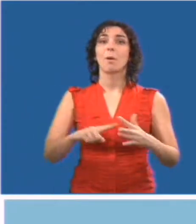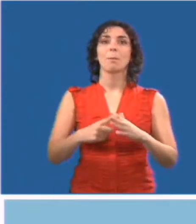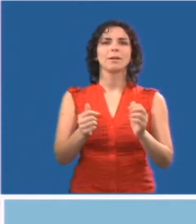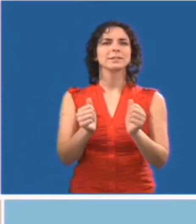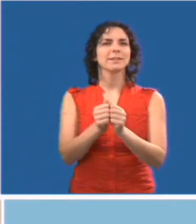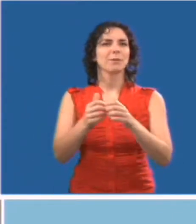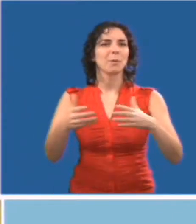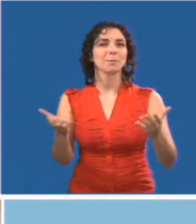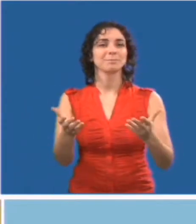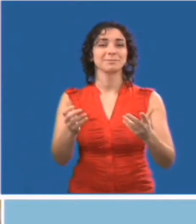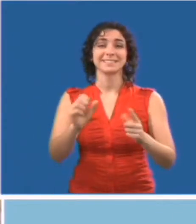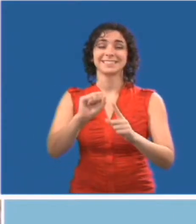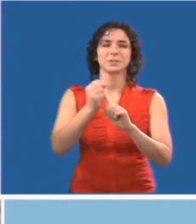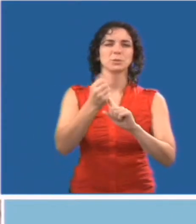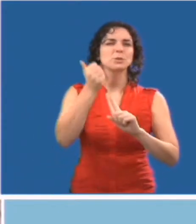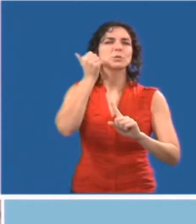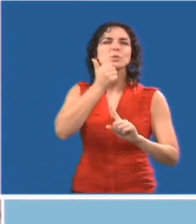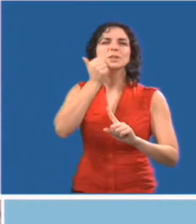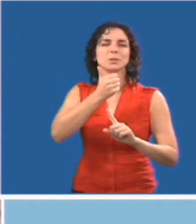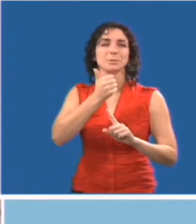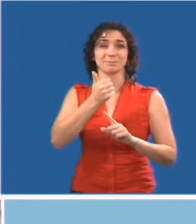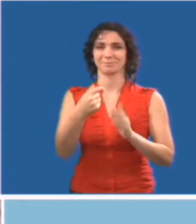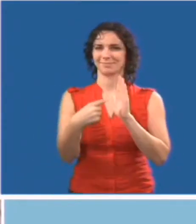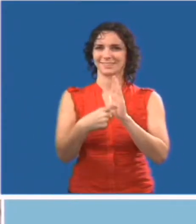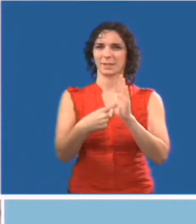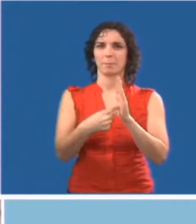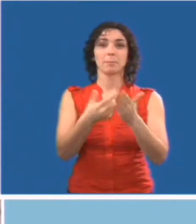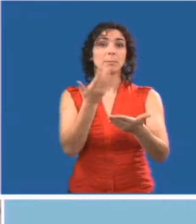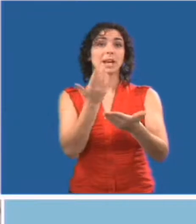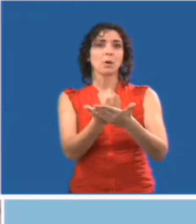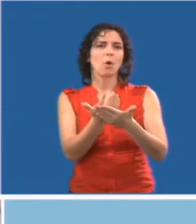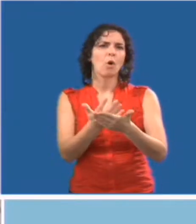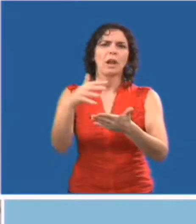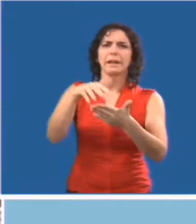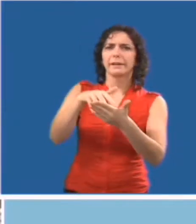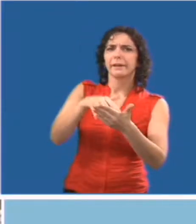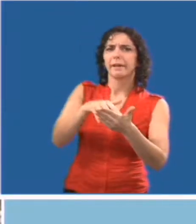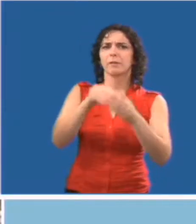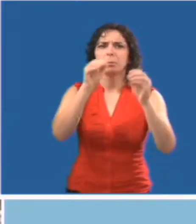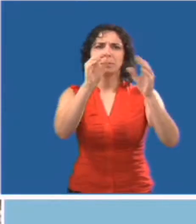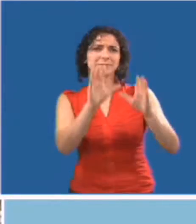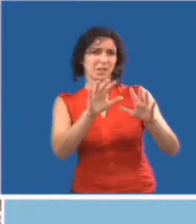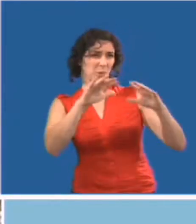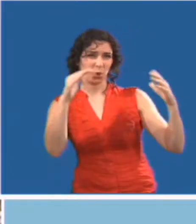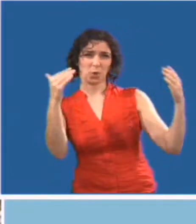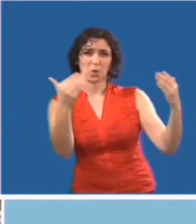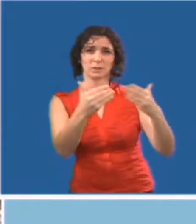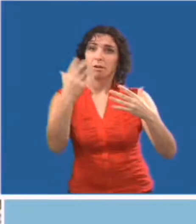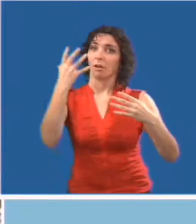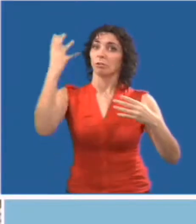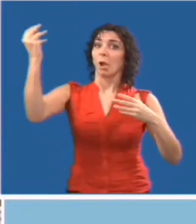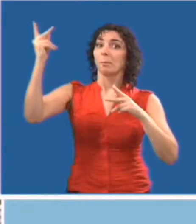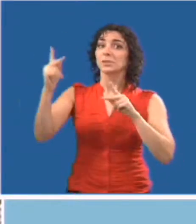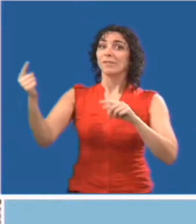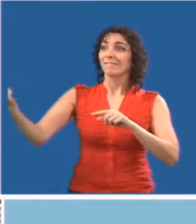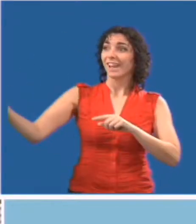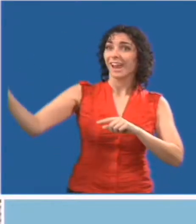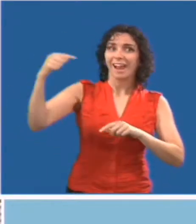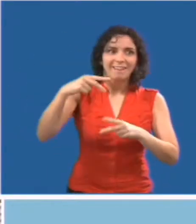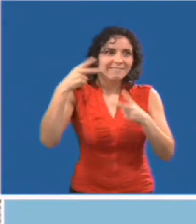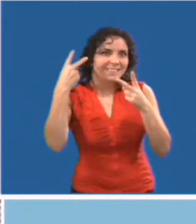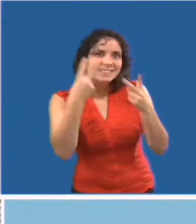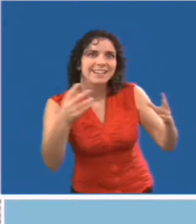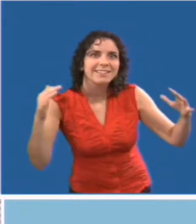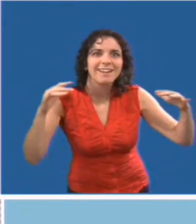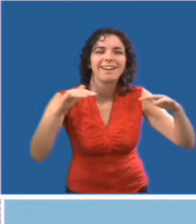où des membres de la population se rendront à votre école. N'oubliez pas que la norme pour les services à la clientèle